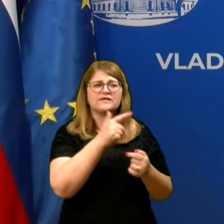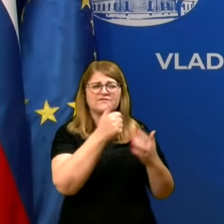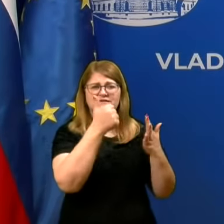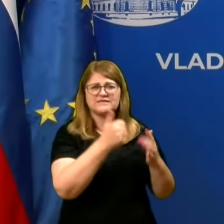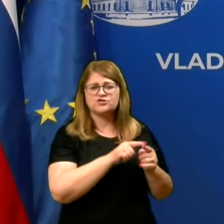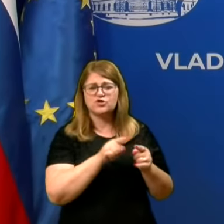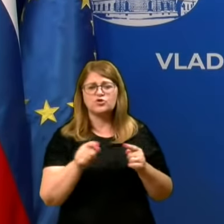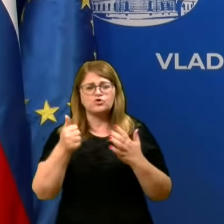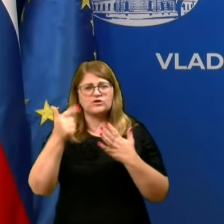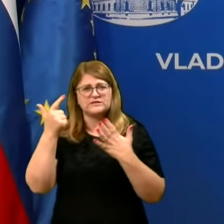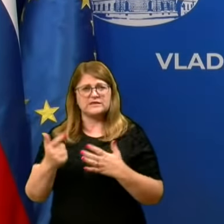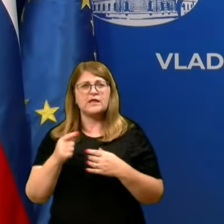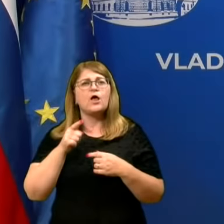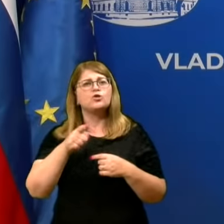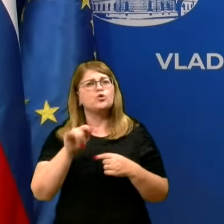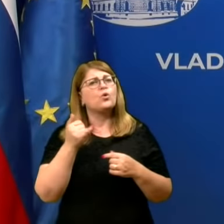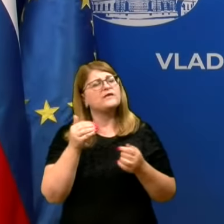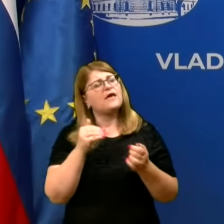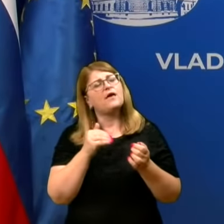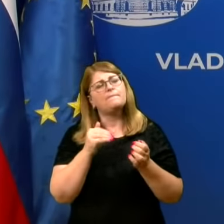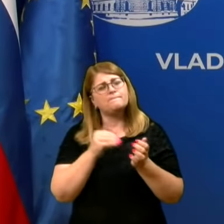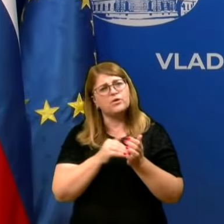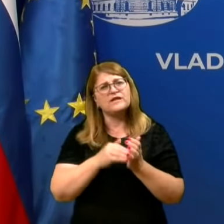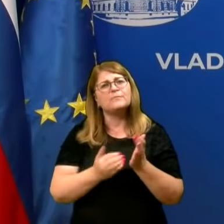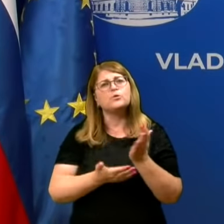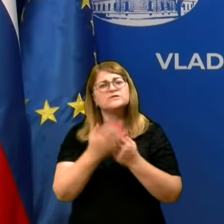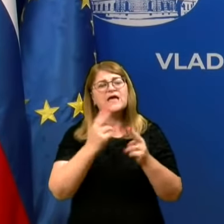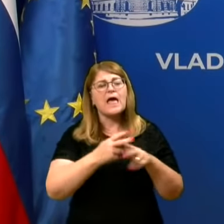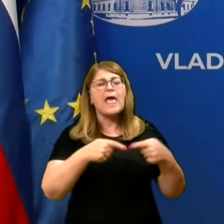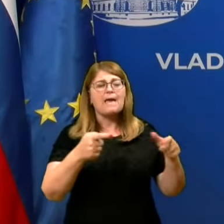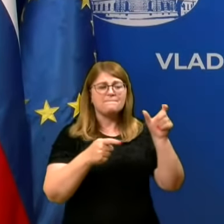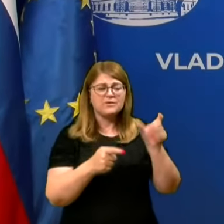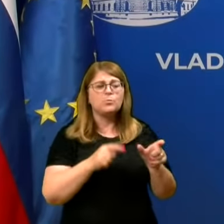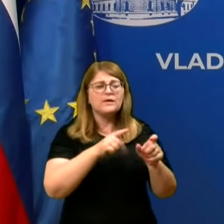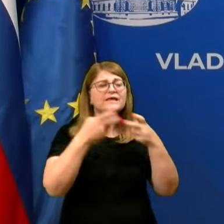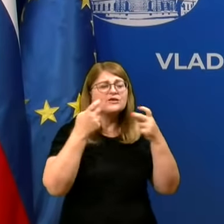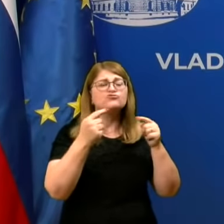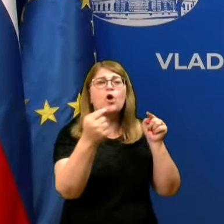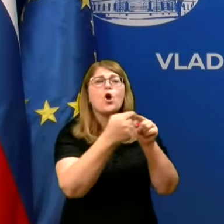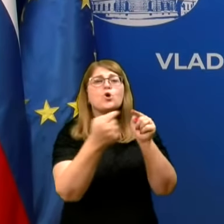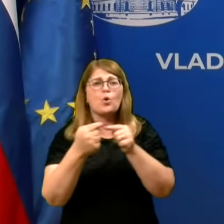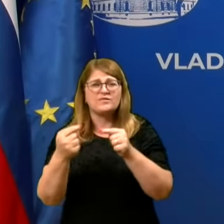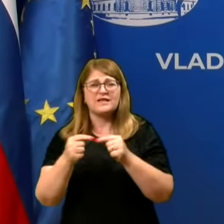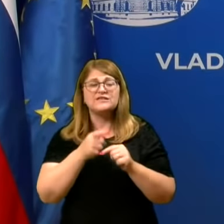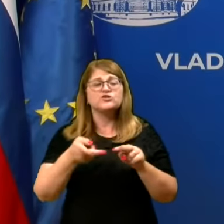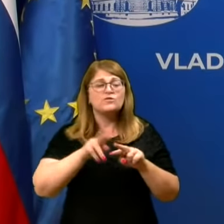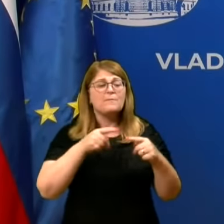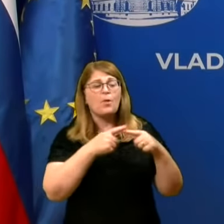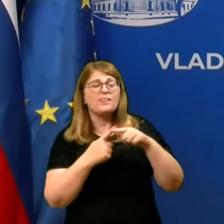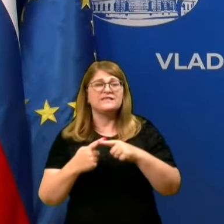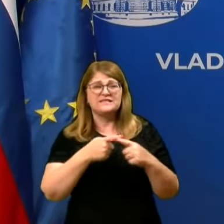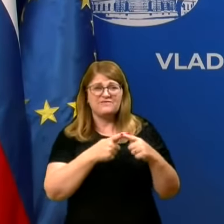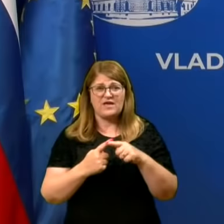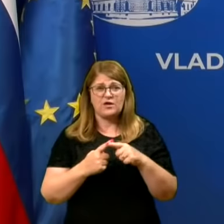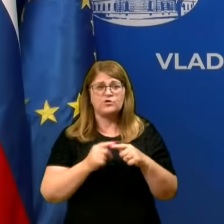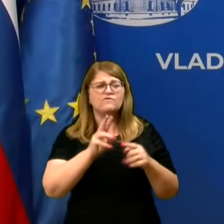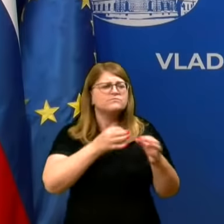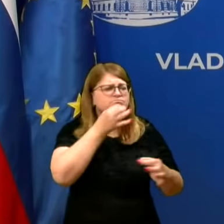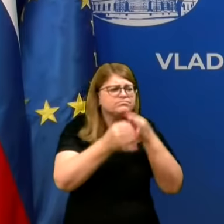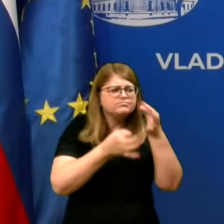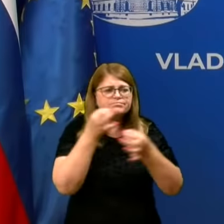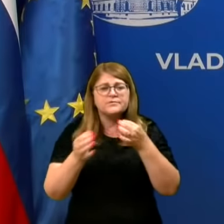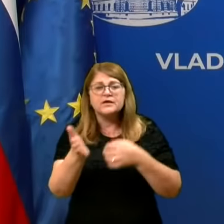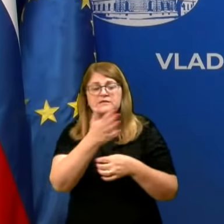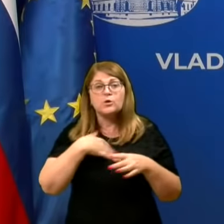pomeni? To je delo epidemiološke stroke v iskanju kontakte. To so tisti kontakti, ki so najbolj tvegani, v epidemiološkem poizvedovanju smo jih